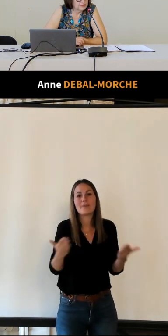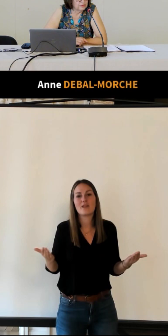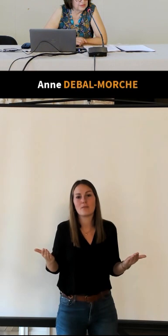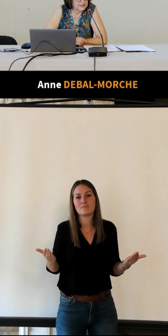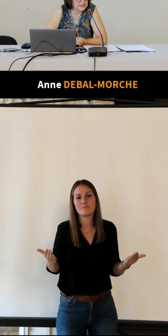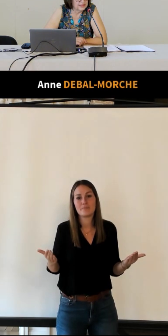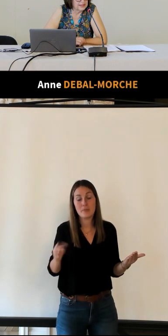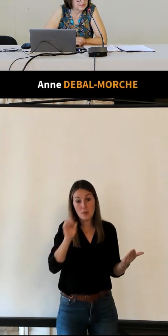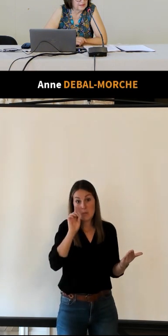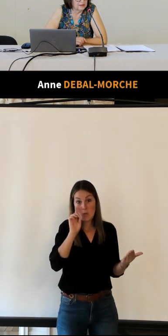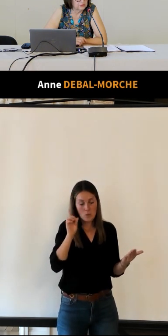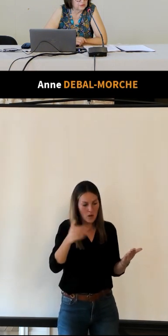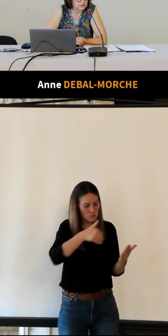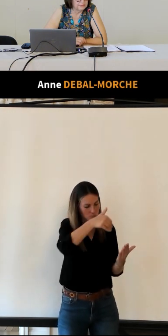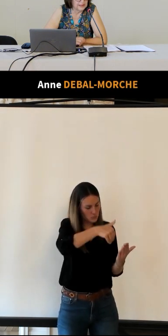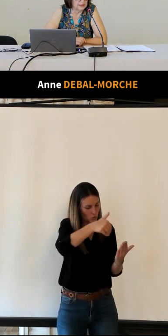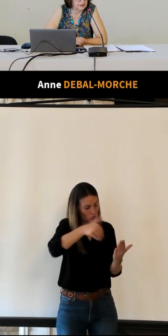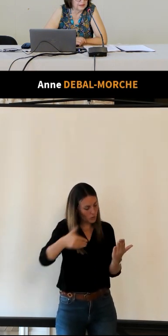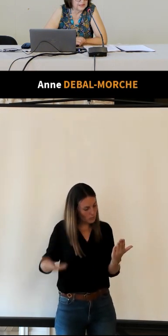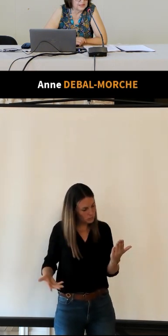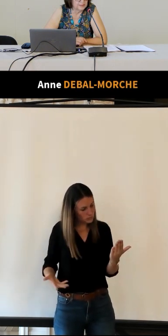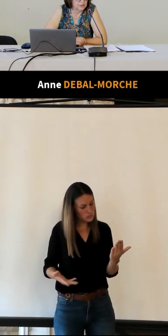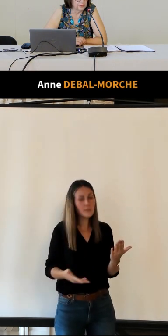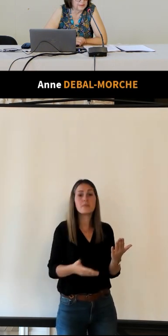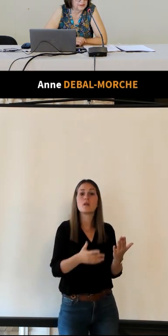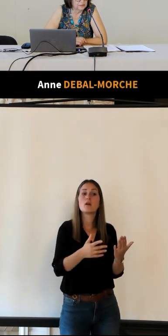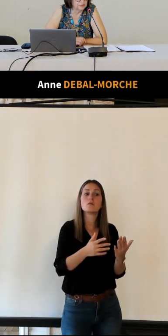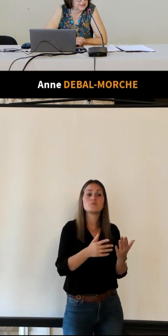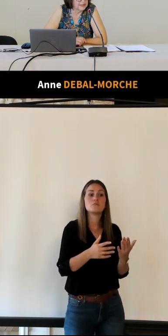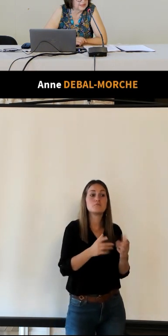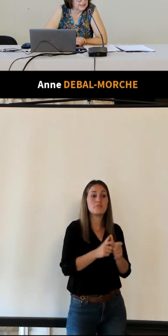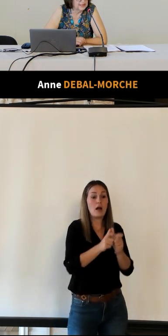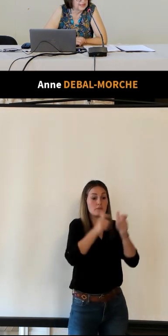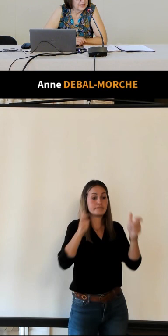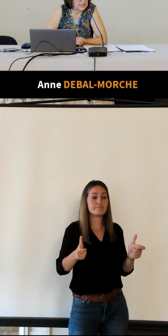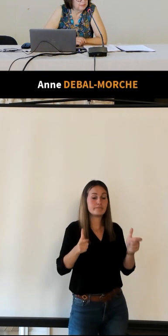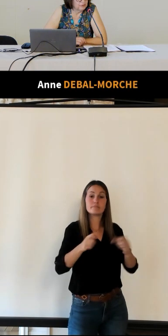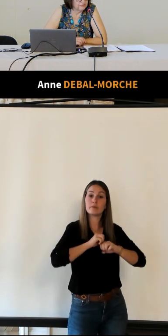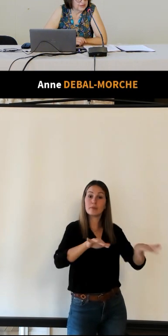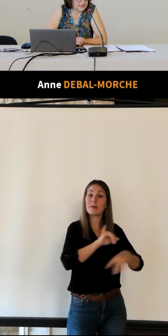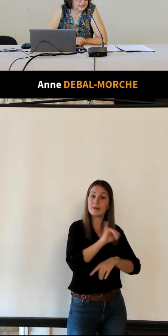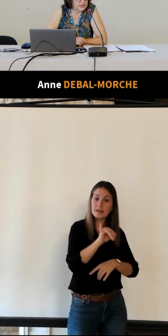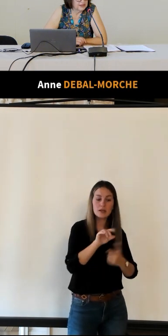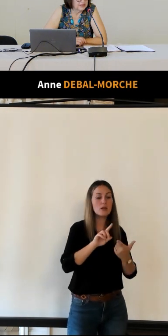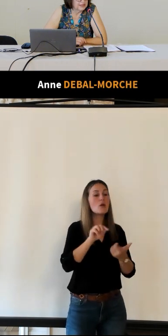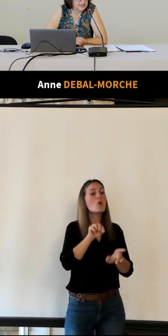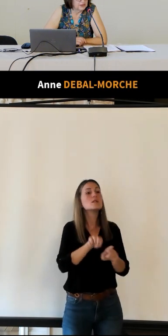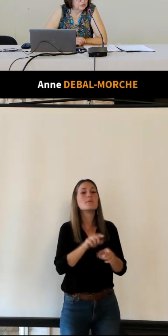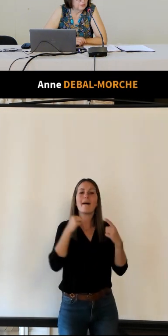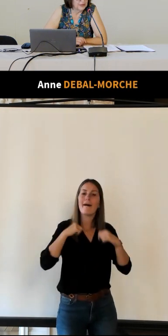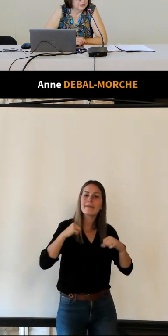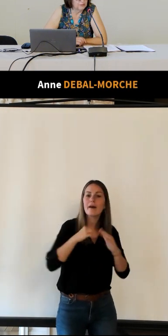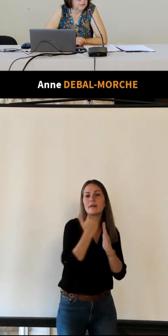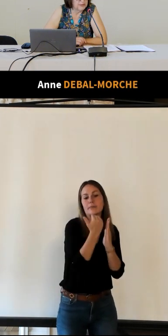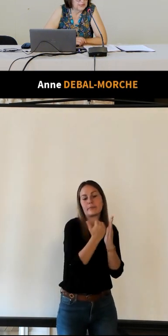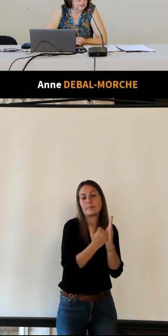constituent le lien direct entre d'une part l'organisme de propagande touristique et les bureaux de voyage et d